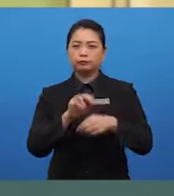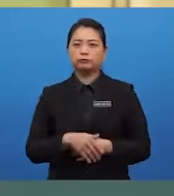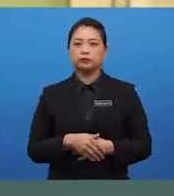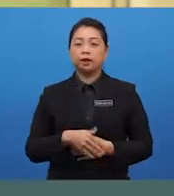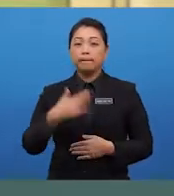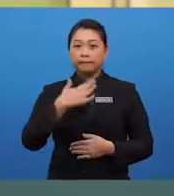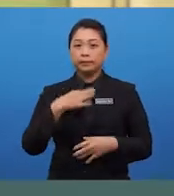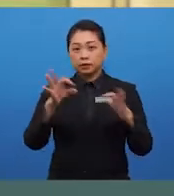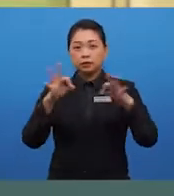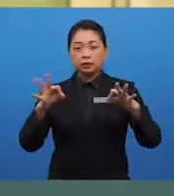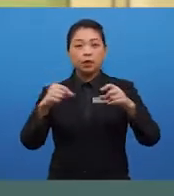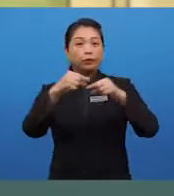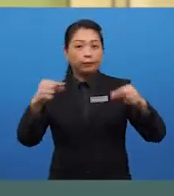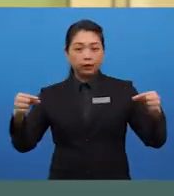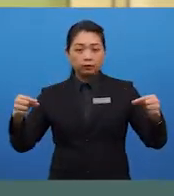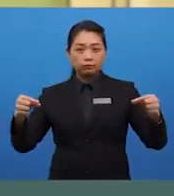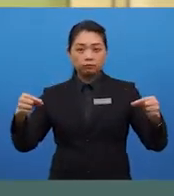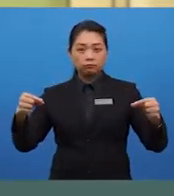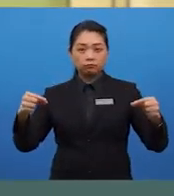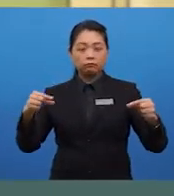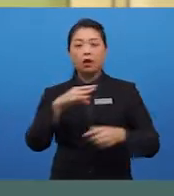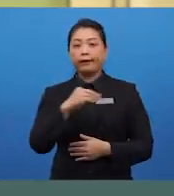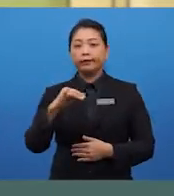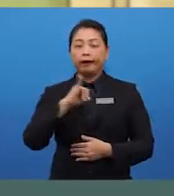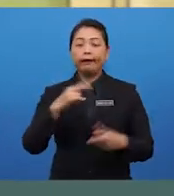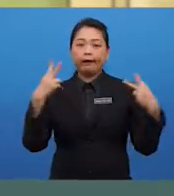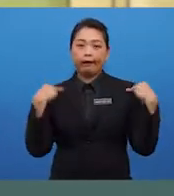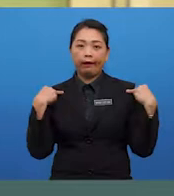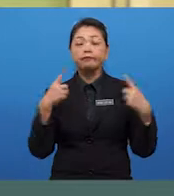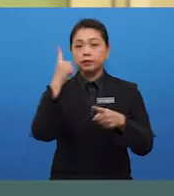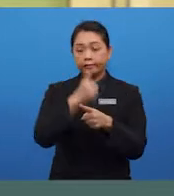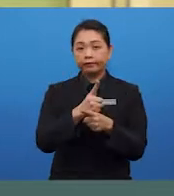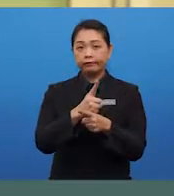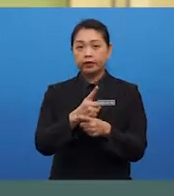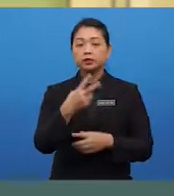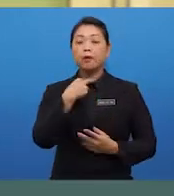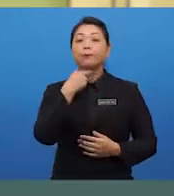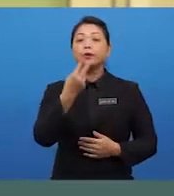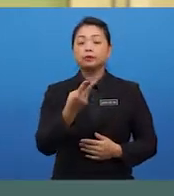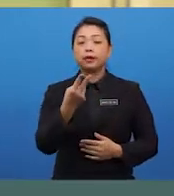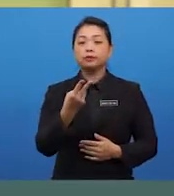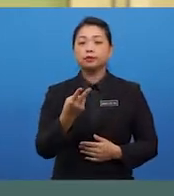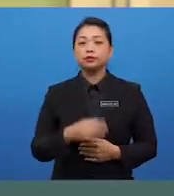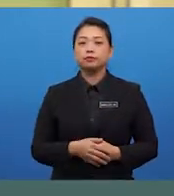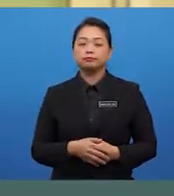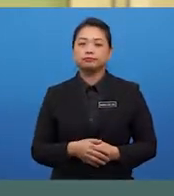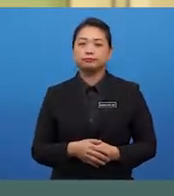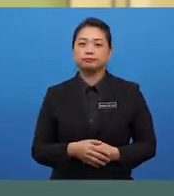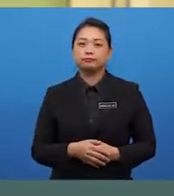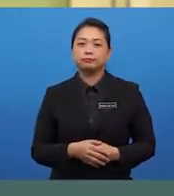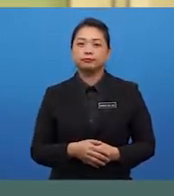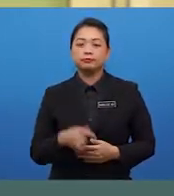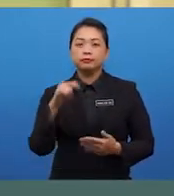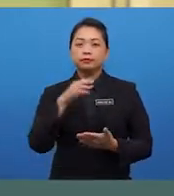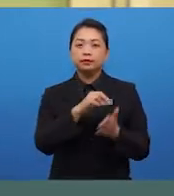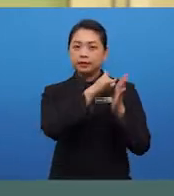grammatical? And I have correct pronunciation? Now, this we are talking